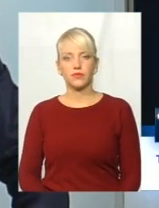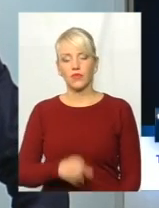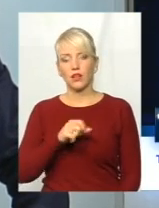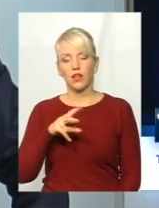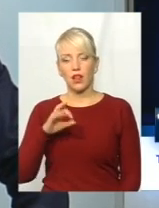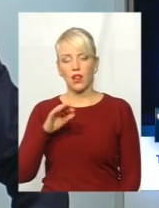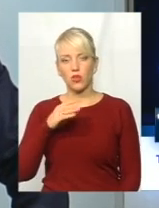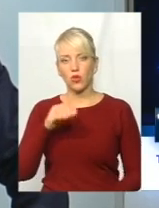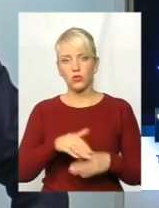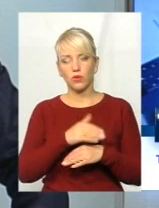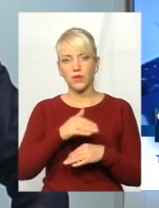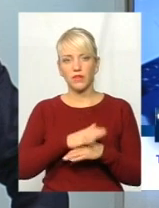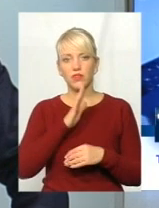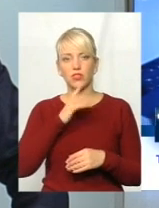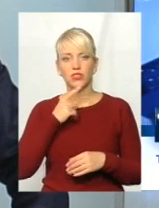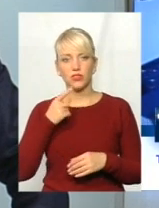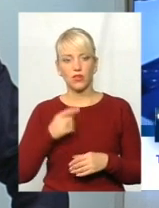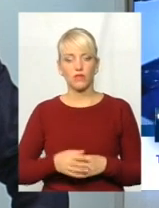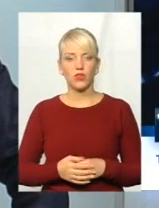Ми чуємо вас. Доброго здоров'я.